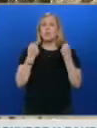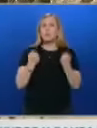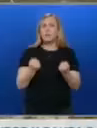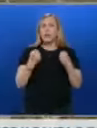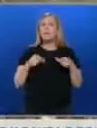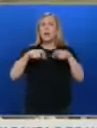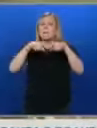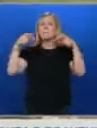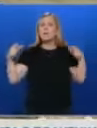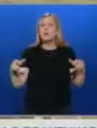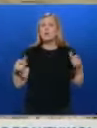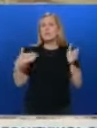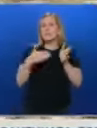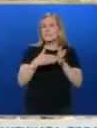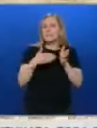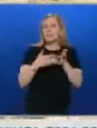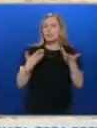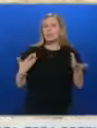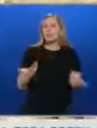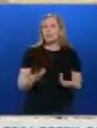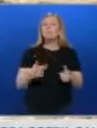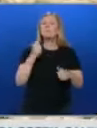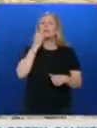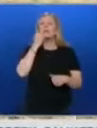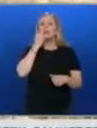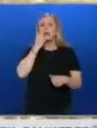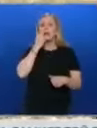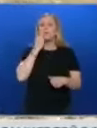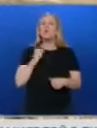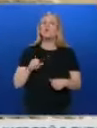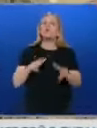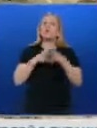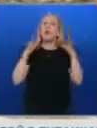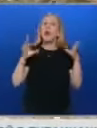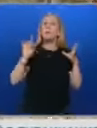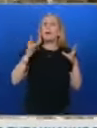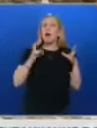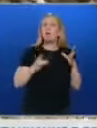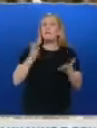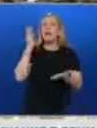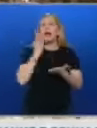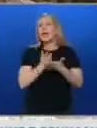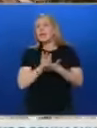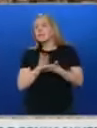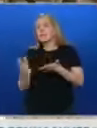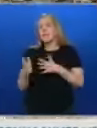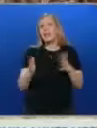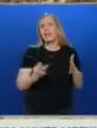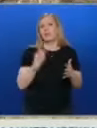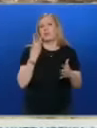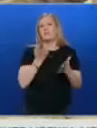Заради отнесения мост на река Лопушна, село Голема Раковица Елимпелинско е разделено на две части – долна и горна.